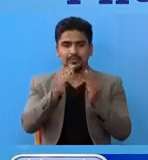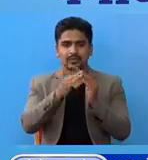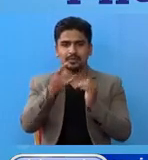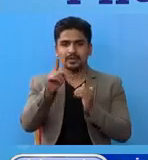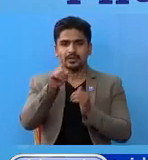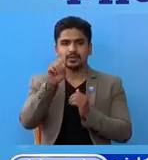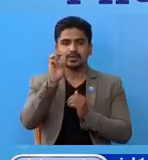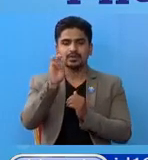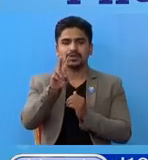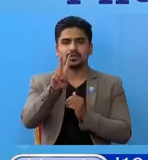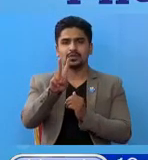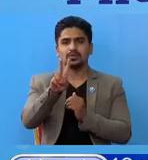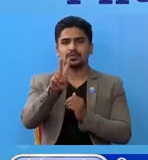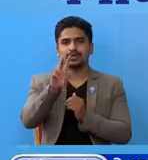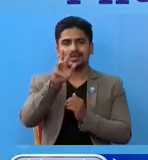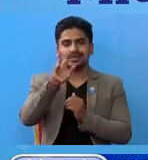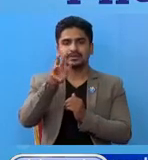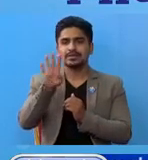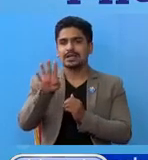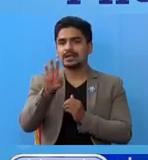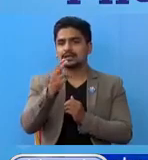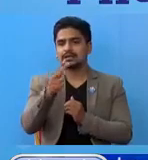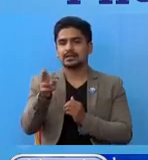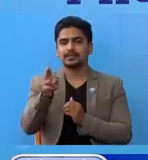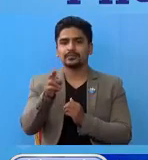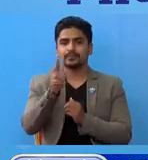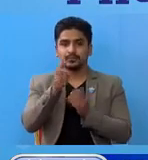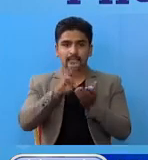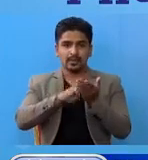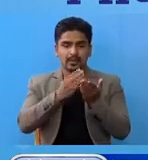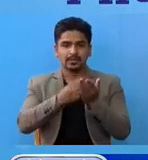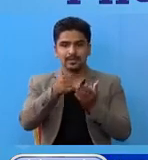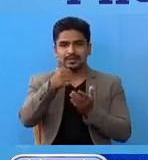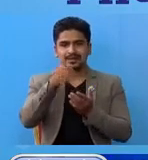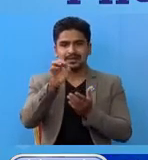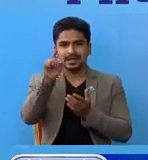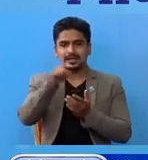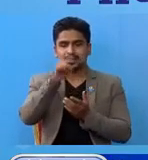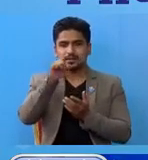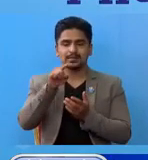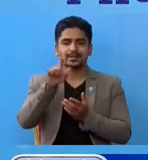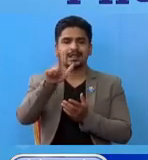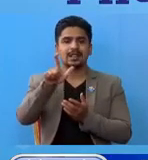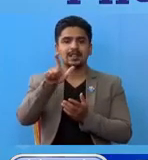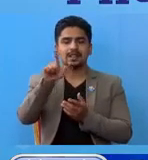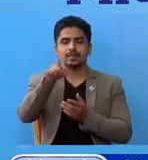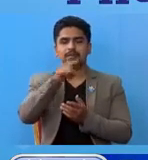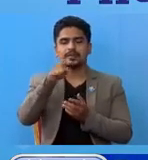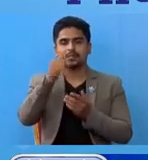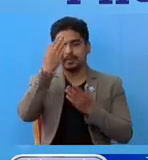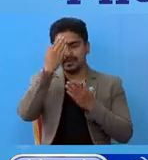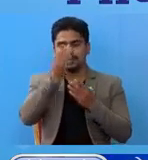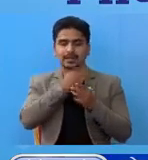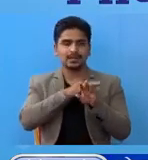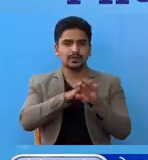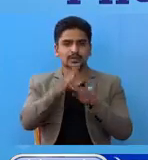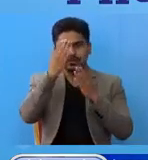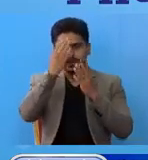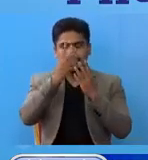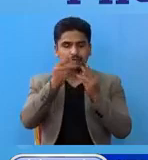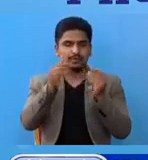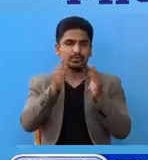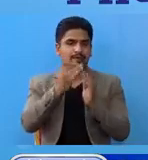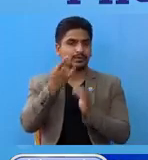10,294 त्यो बनेको साथी 10,073 संक्रमी तरू निको भाई